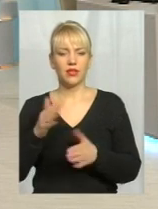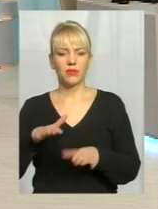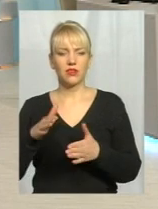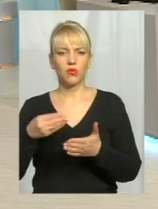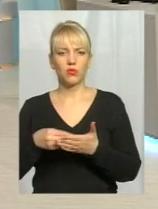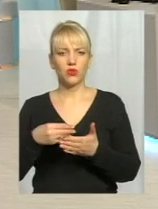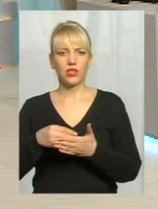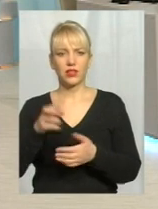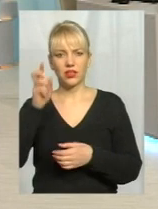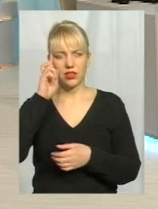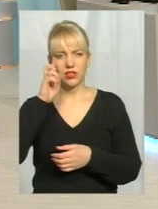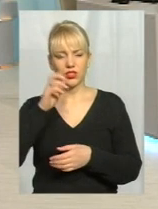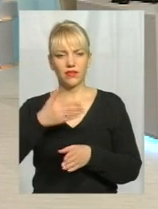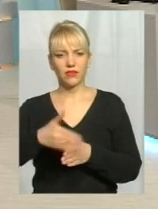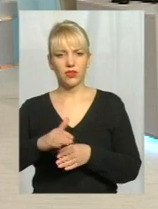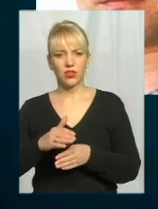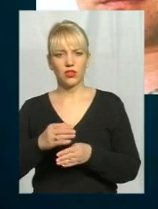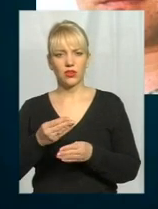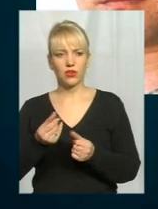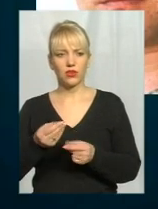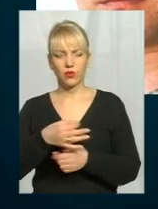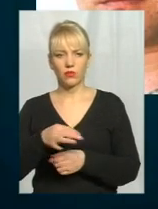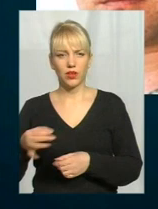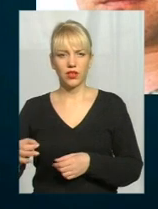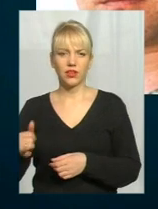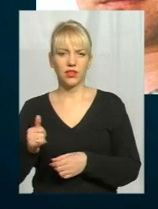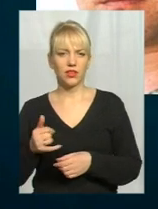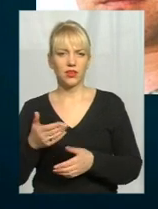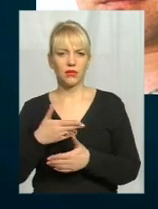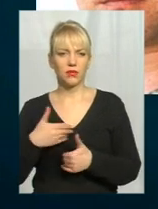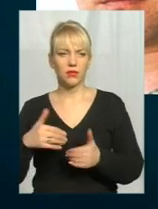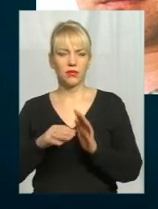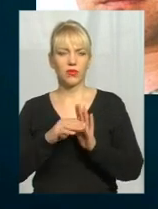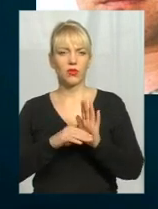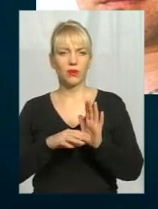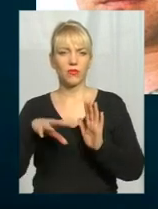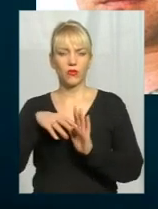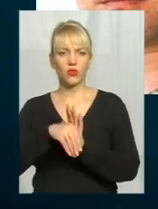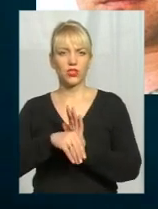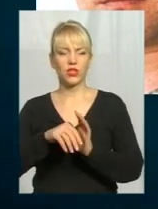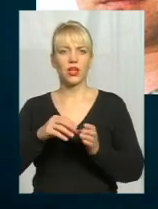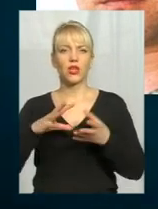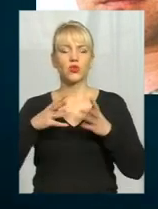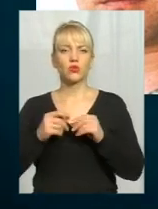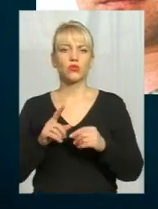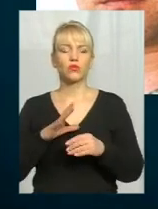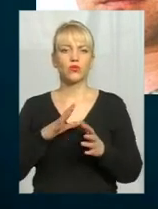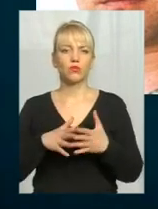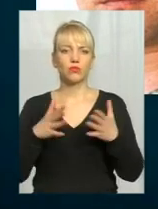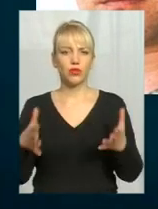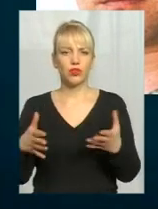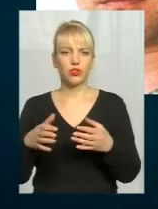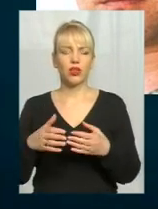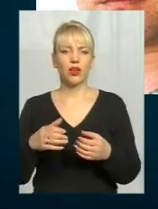Держава свої дає пару путів, трохи ми програмно заключили суму, щоб було більше путівів, щоб більше